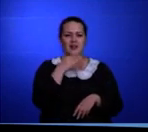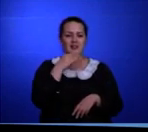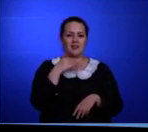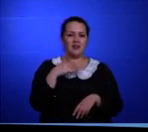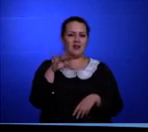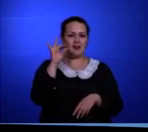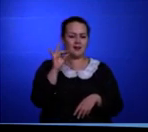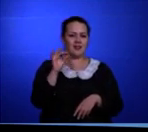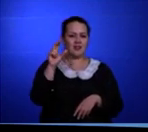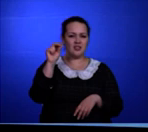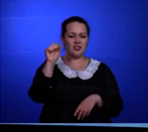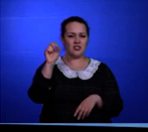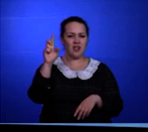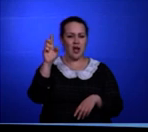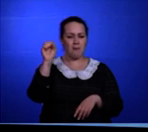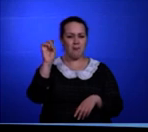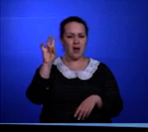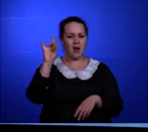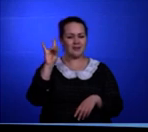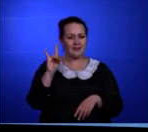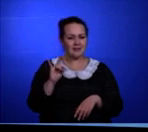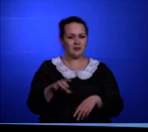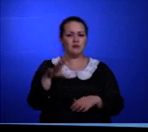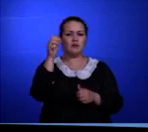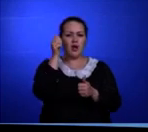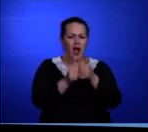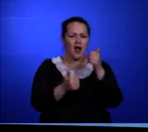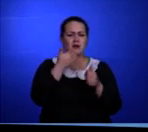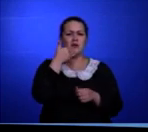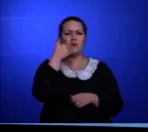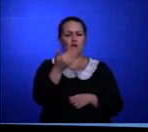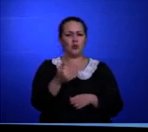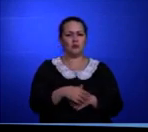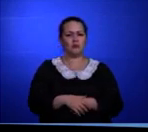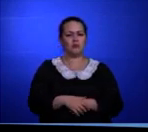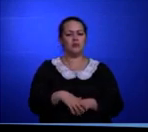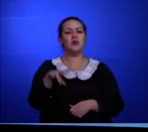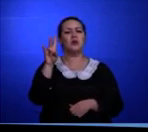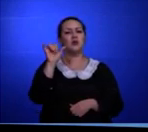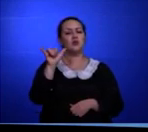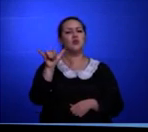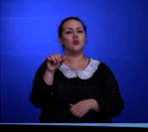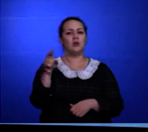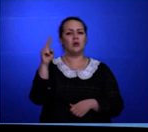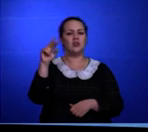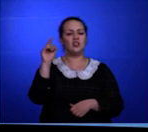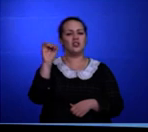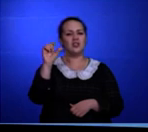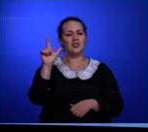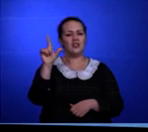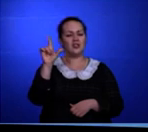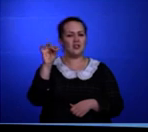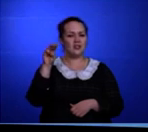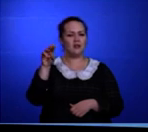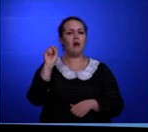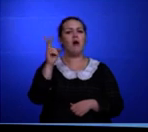пусть увидят. Каждый чабан обязательно спросит. Ну, джигит, как же звать тебя?